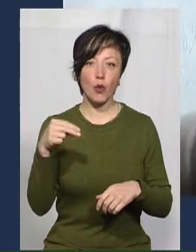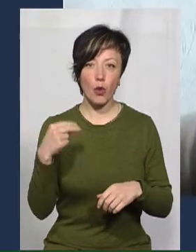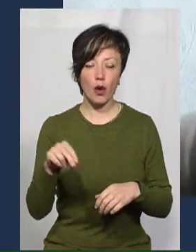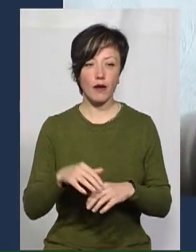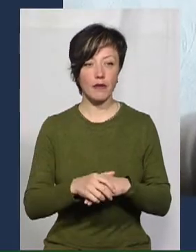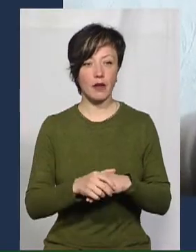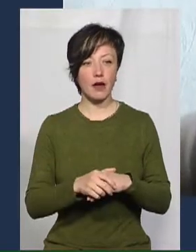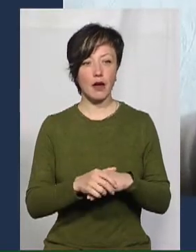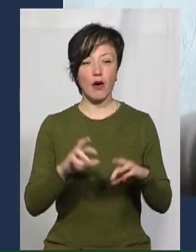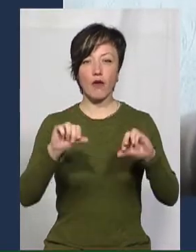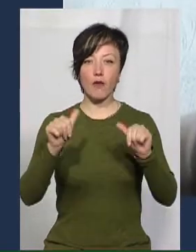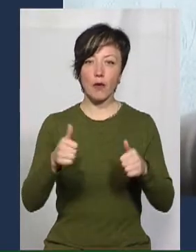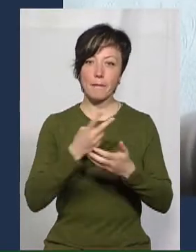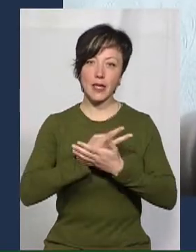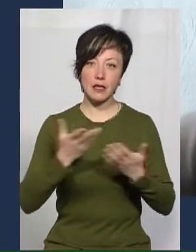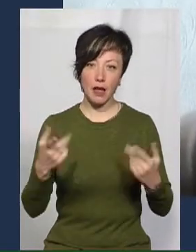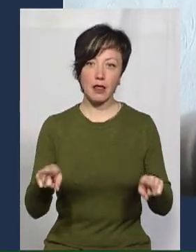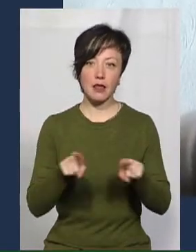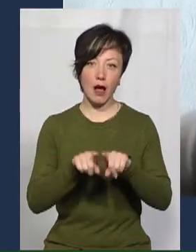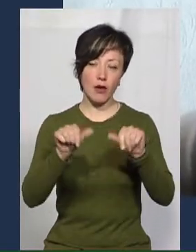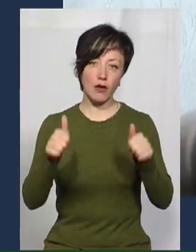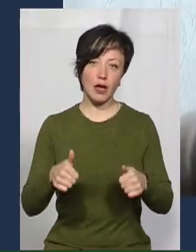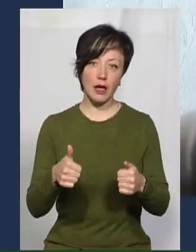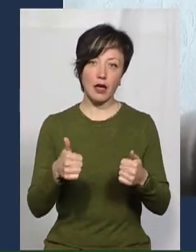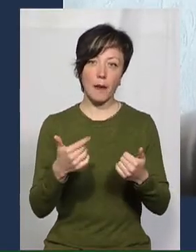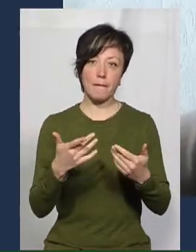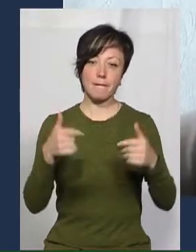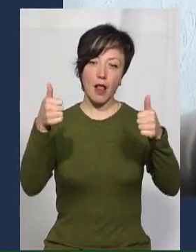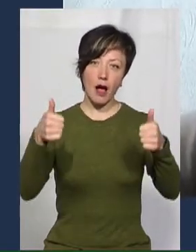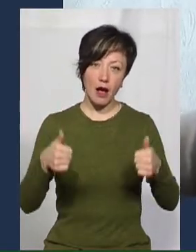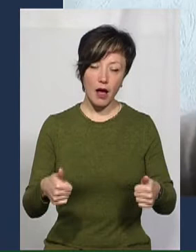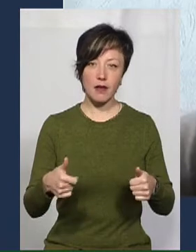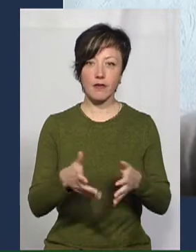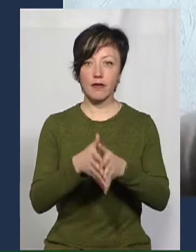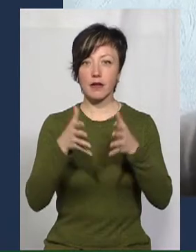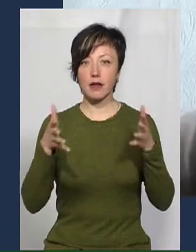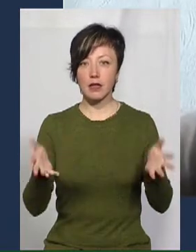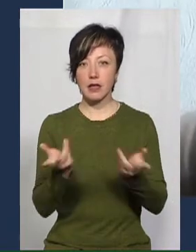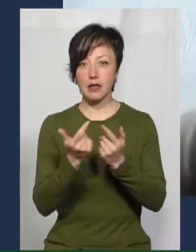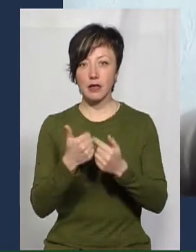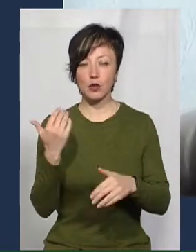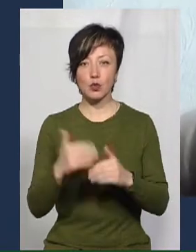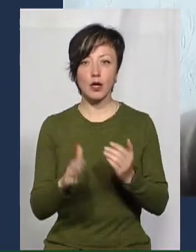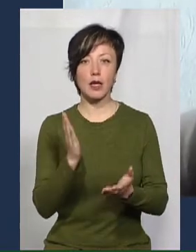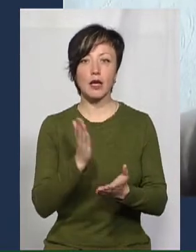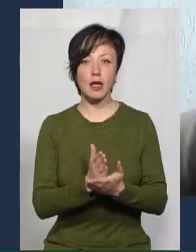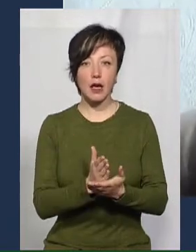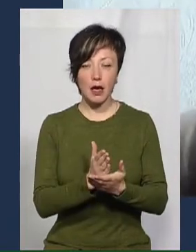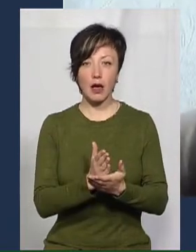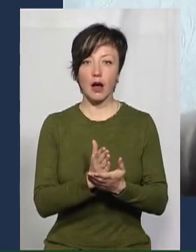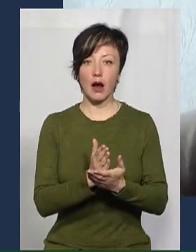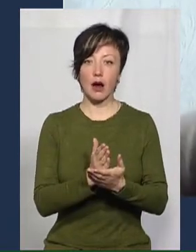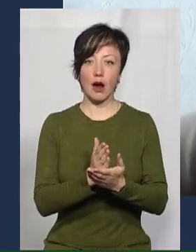як у вигляді презентації, так і у вигляді інтерактивних плакатів. Також величезна кількість там вже є онлайн